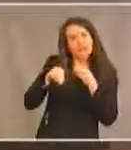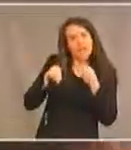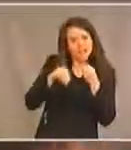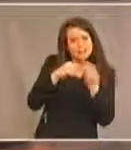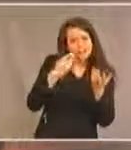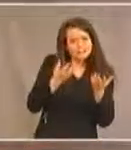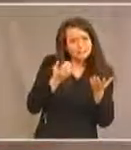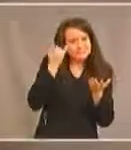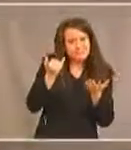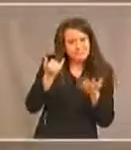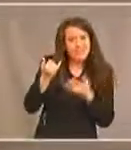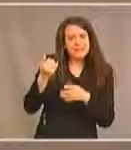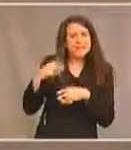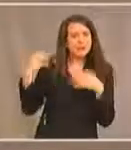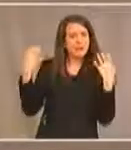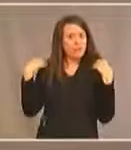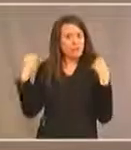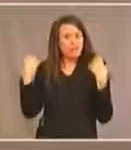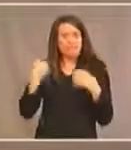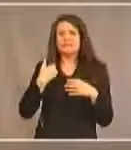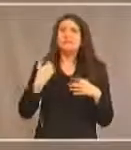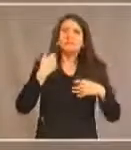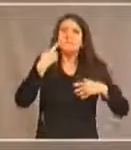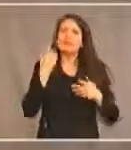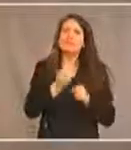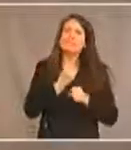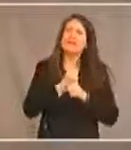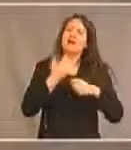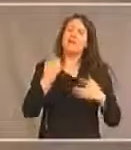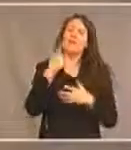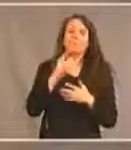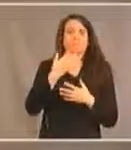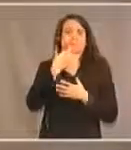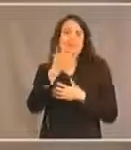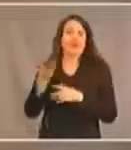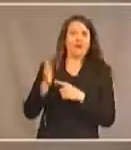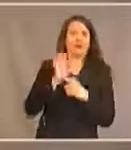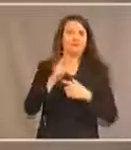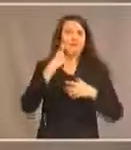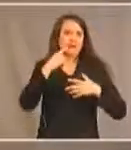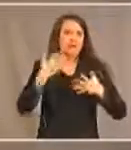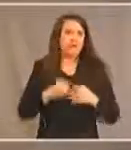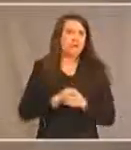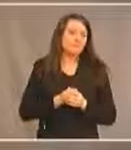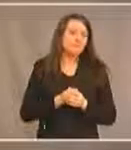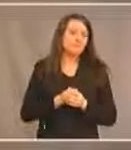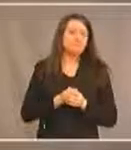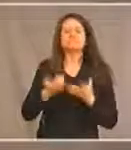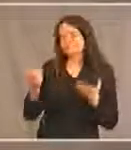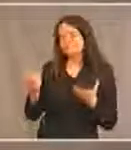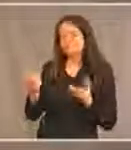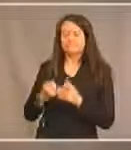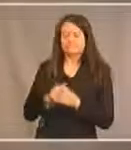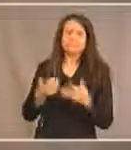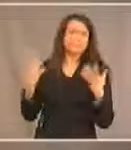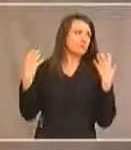sur ce que pense faire le conseil des jeunes pour assurer une meilleure représentation? Le conseil des jeunes aimerait